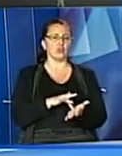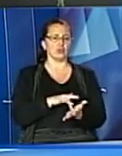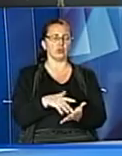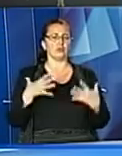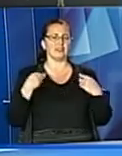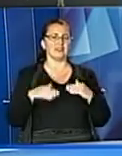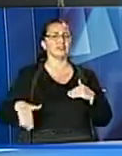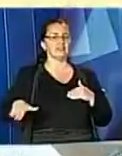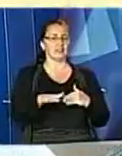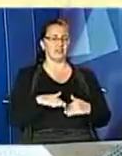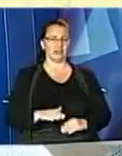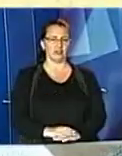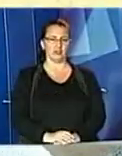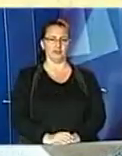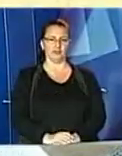далі у сюжеті.